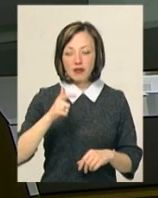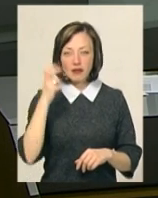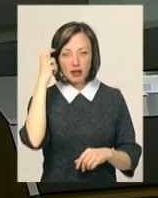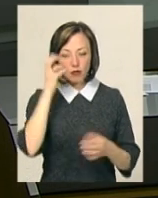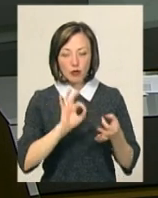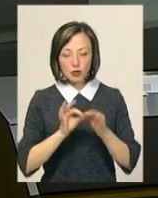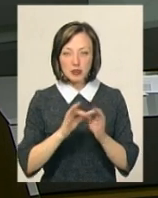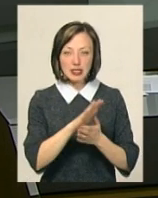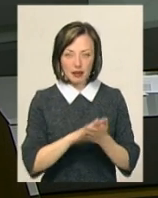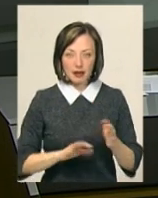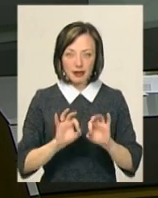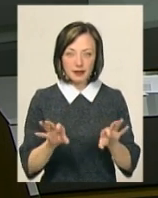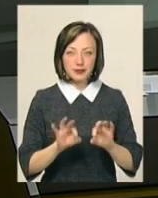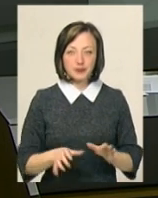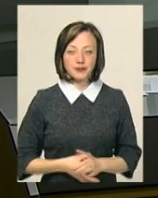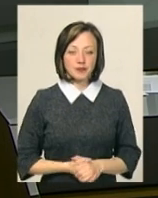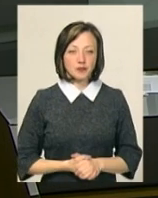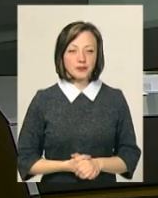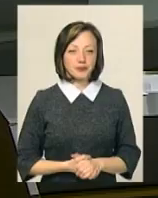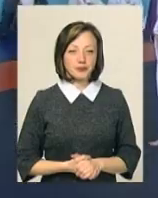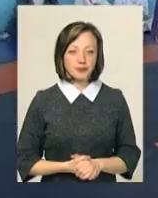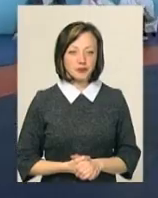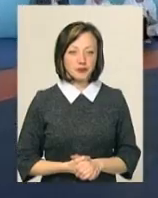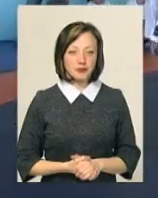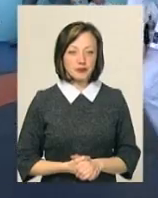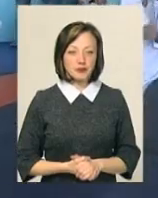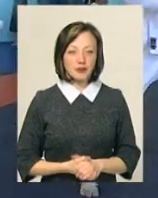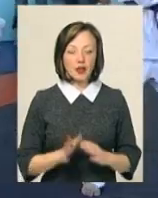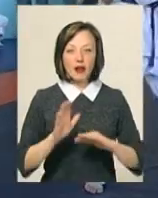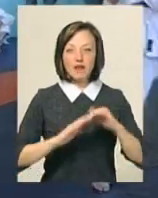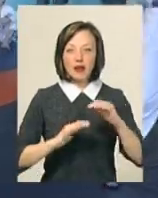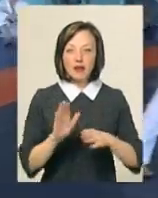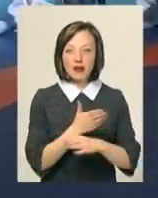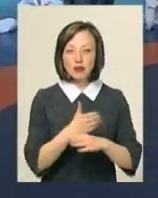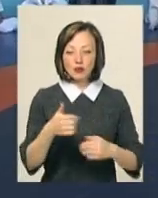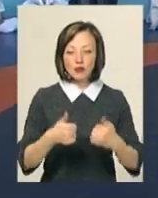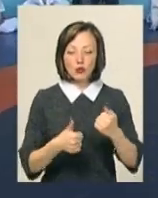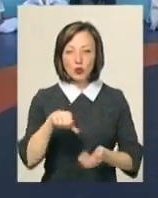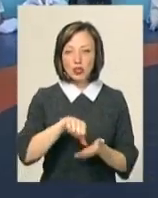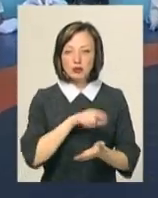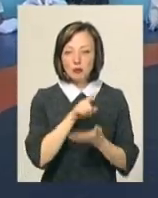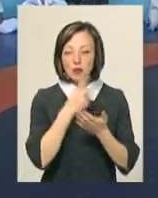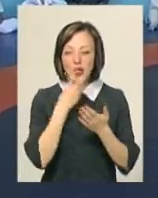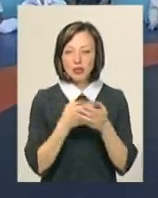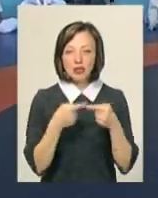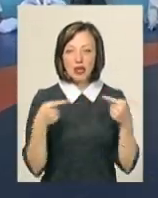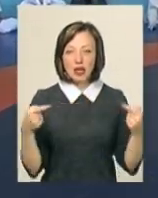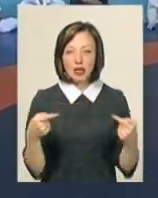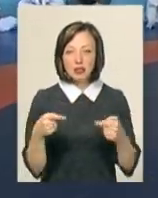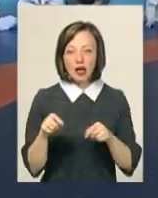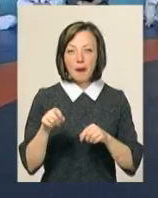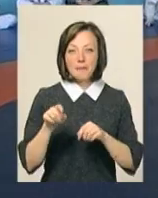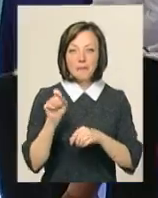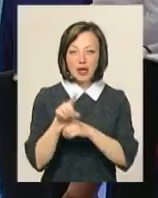Подробиці спортивних змагань у сюжеті Світлани Поробок. У кваліфікаційному турі учасники мали показати ряд прийомів. Вихід з лінії